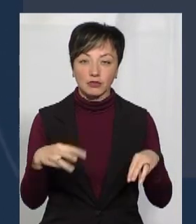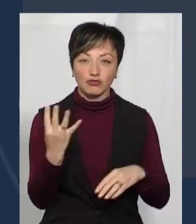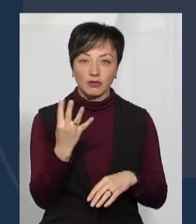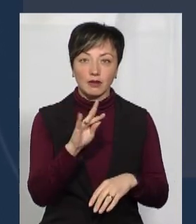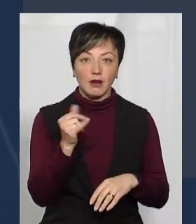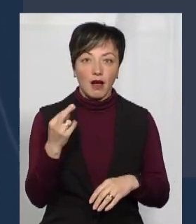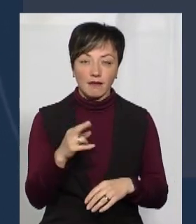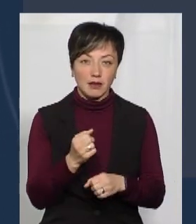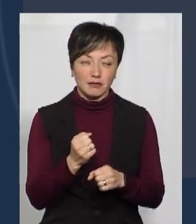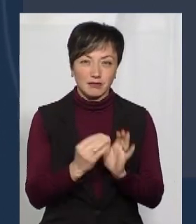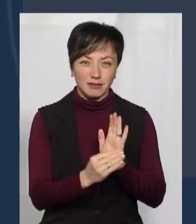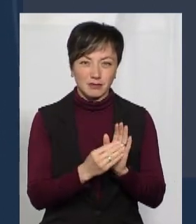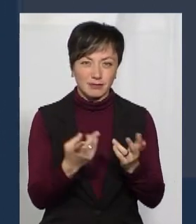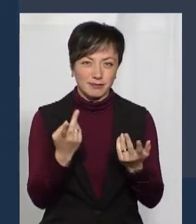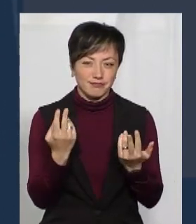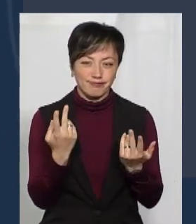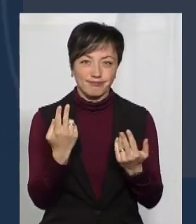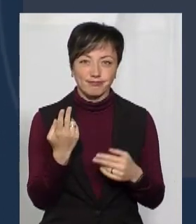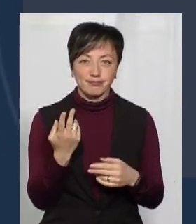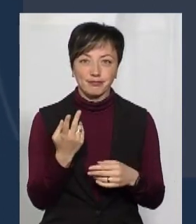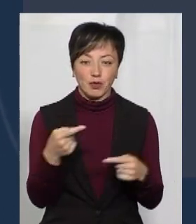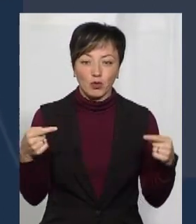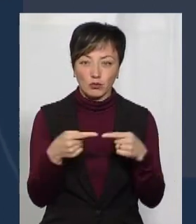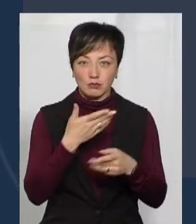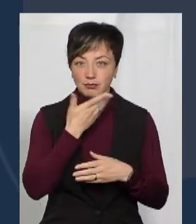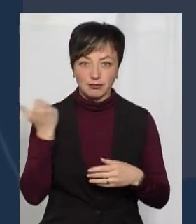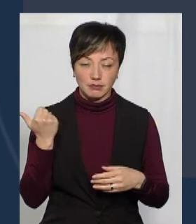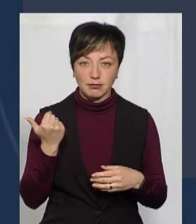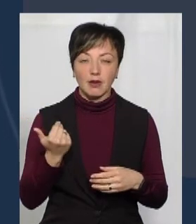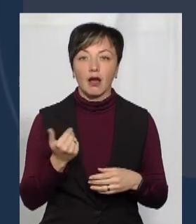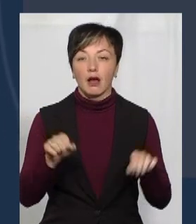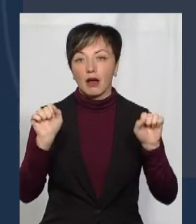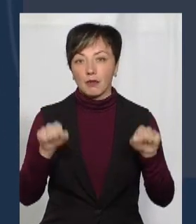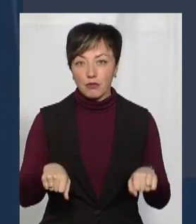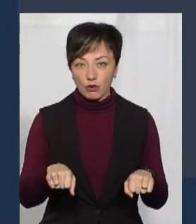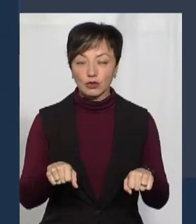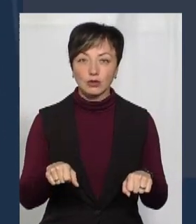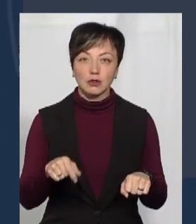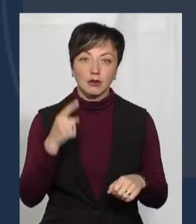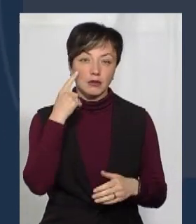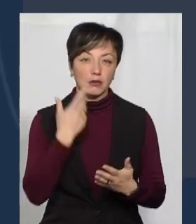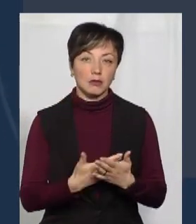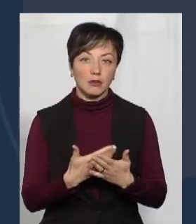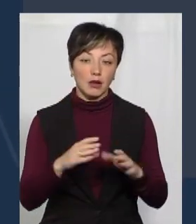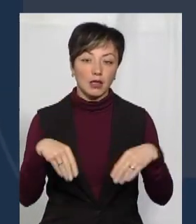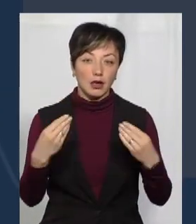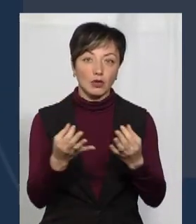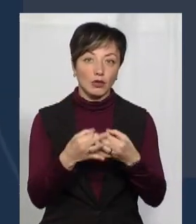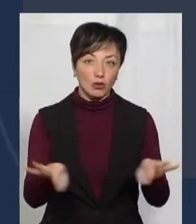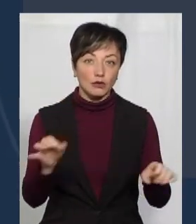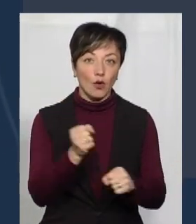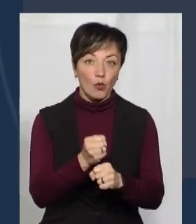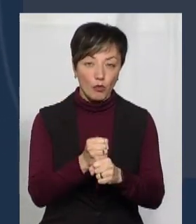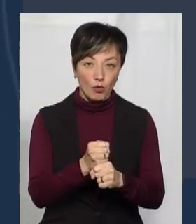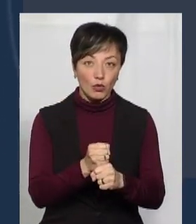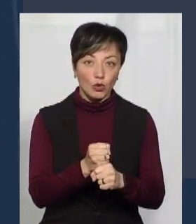зробили, вона двояка. З одного боку, начебто можна підрозумувати надання дозвілу роботи